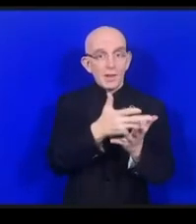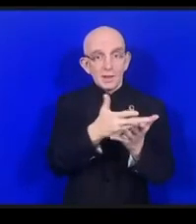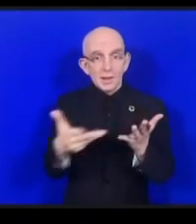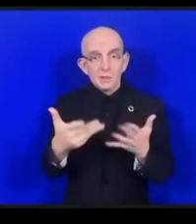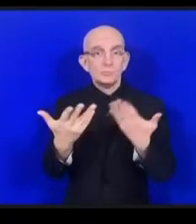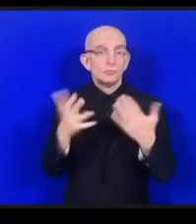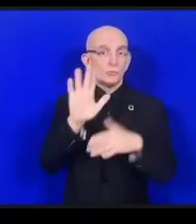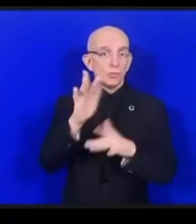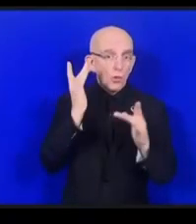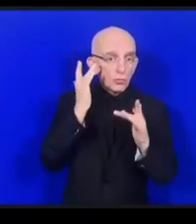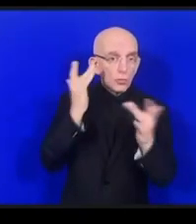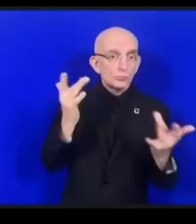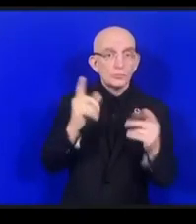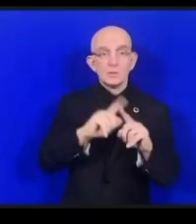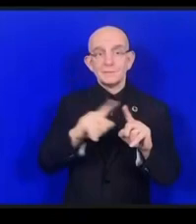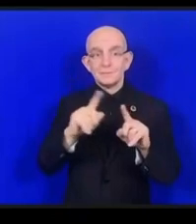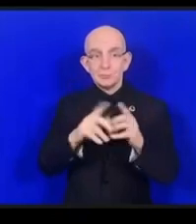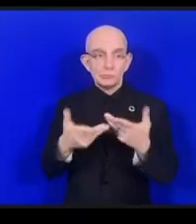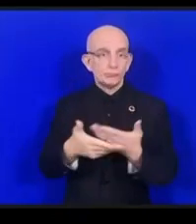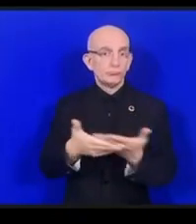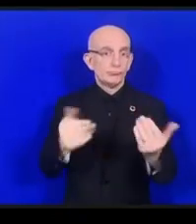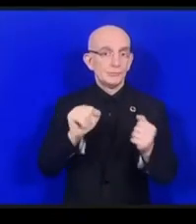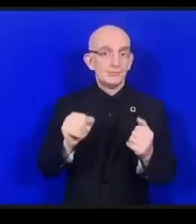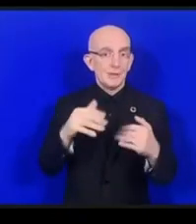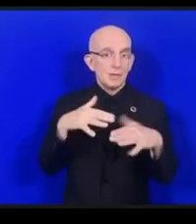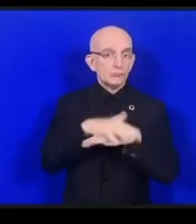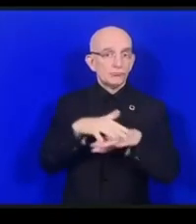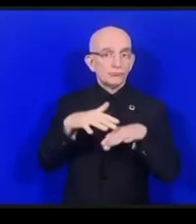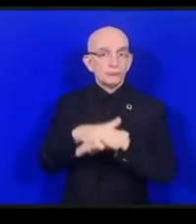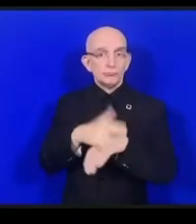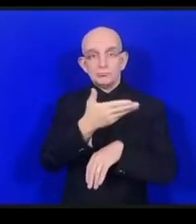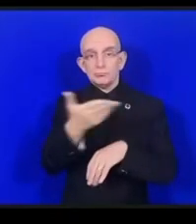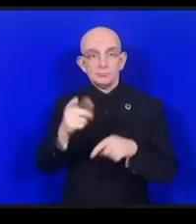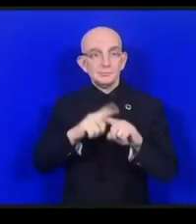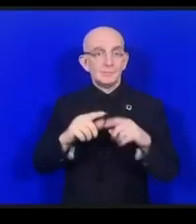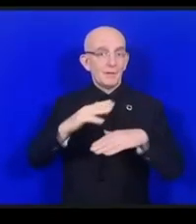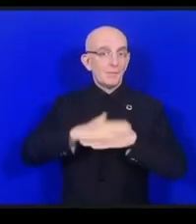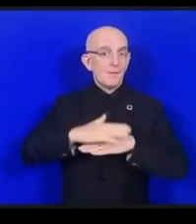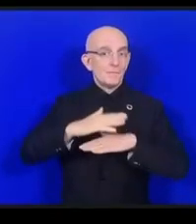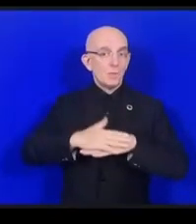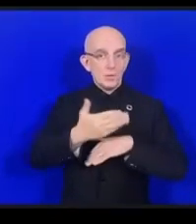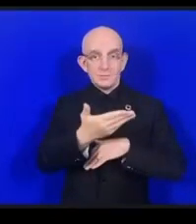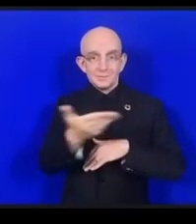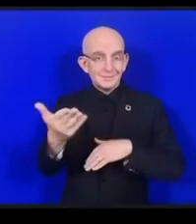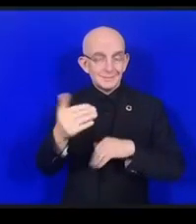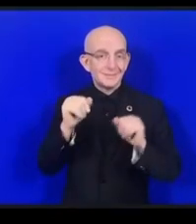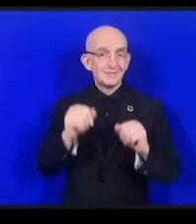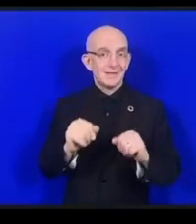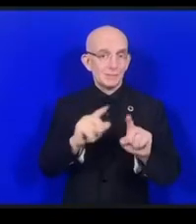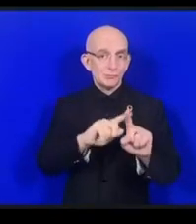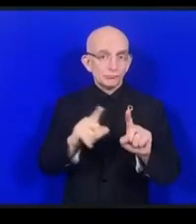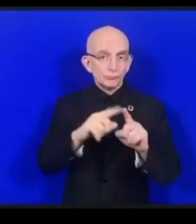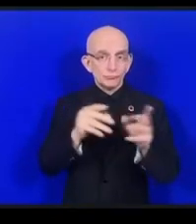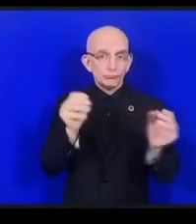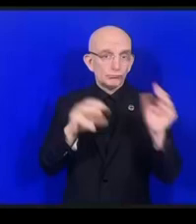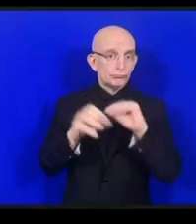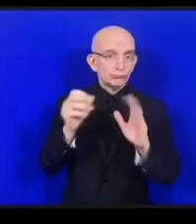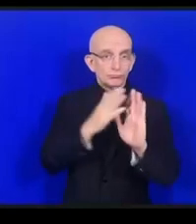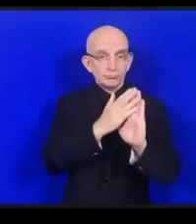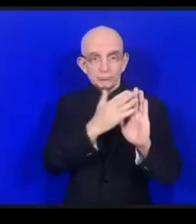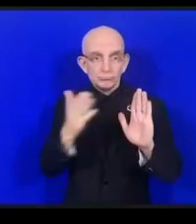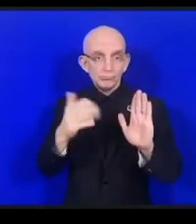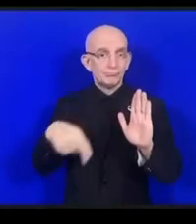されるということでありますプラットフォーム ライブラリーそういったものも入りますし教育学的に健全で